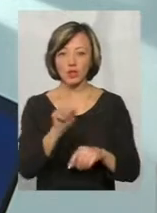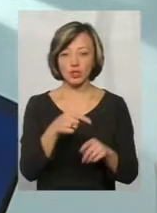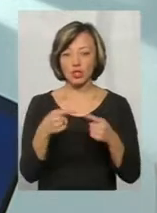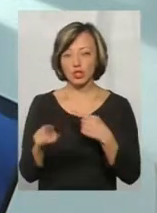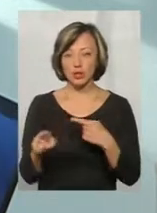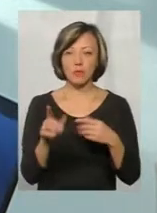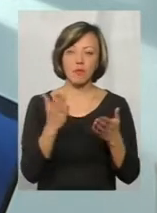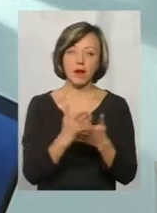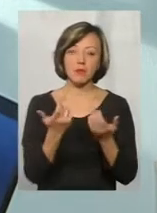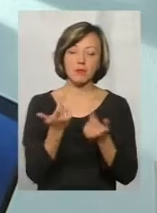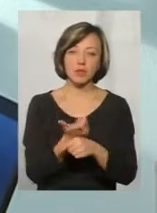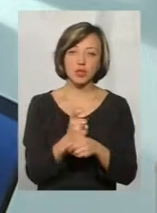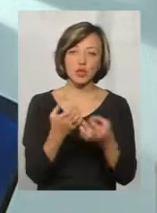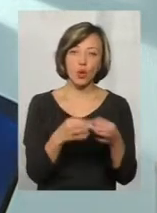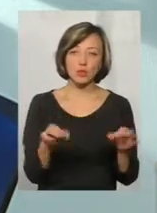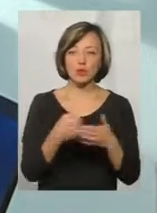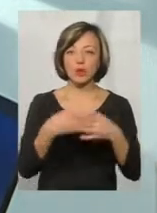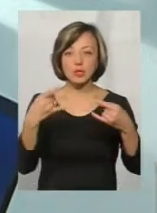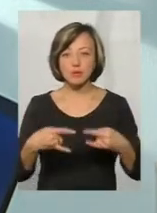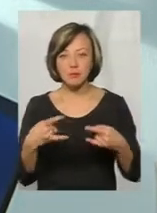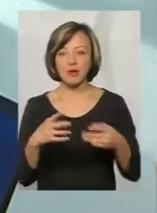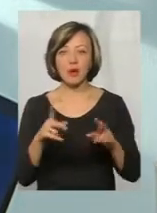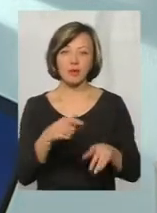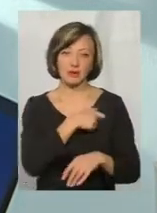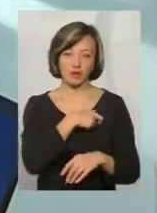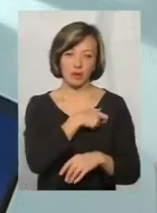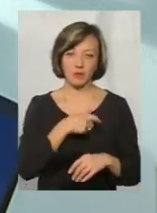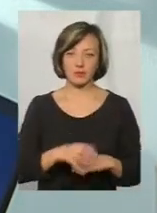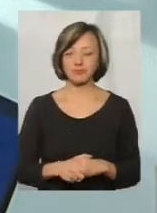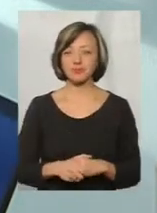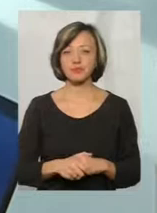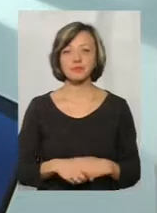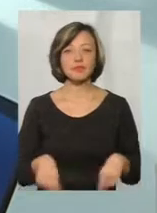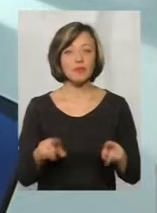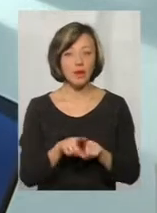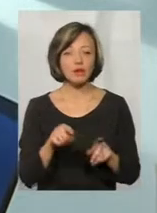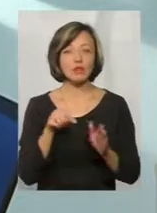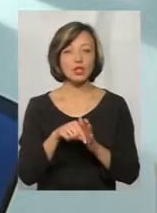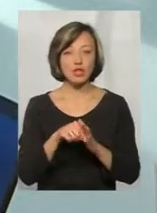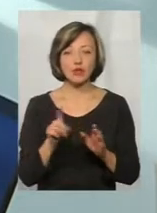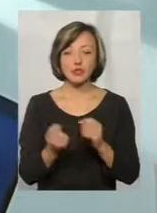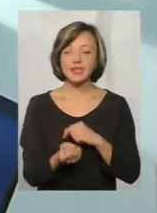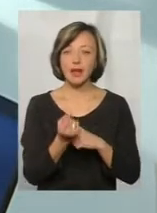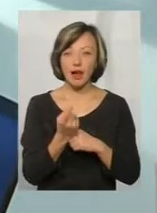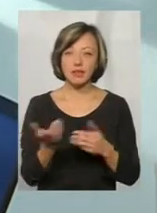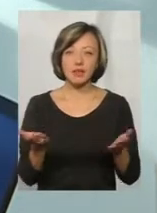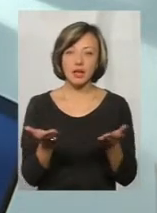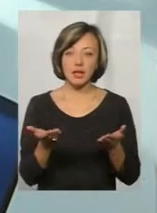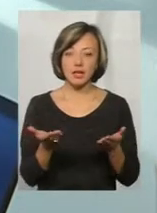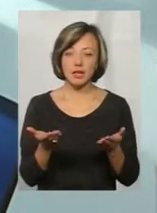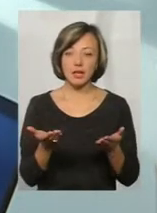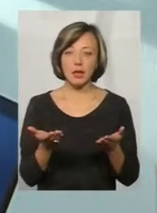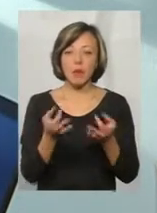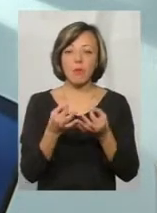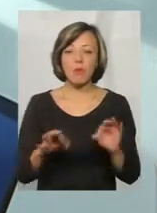мали більший доступ до ЗМІ вже в ролі парламентарів. Але це також означає, що з'явиться якийсь простір